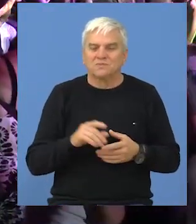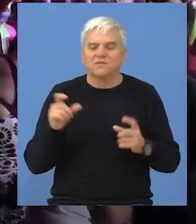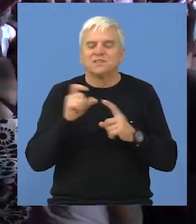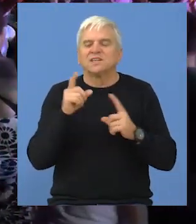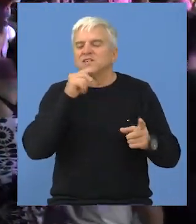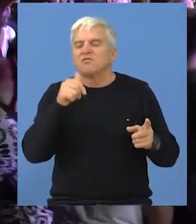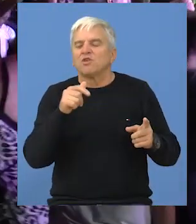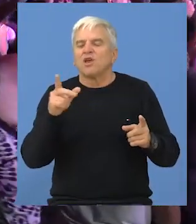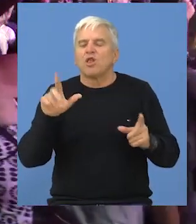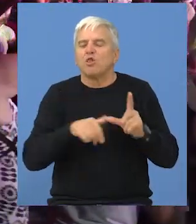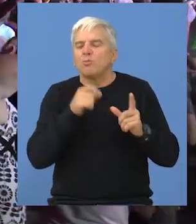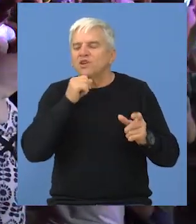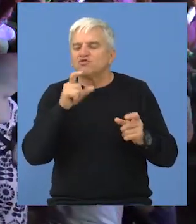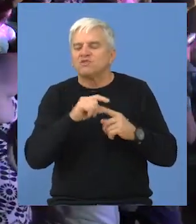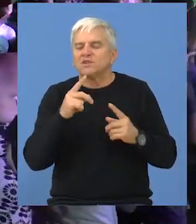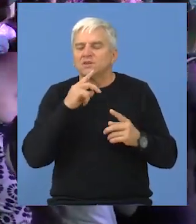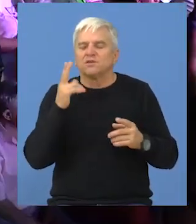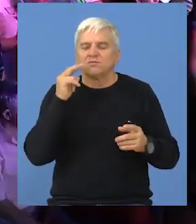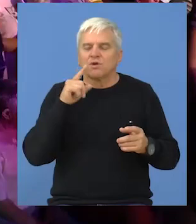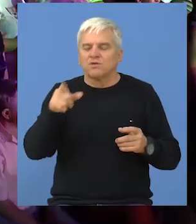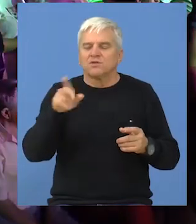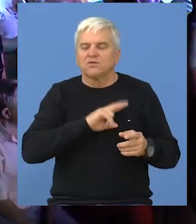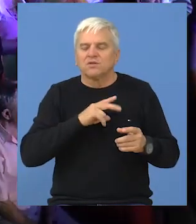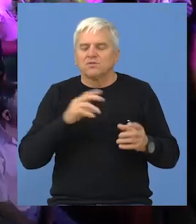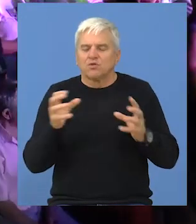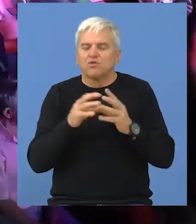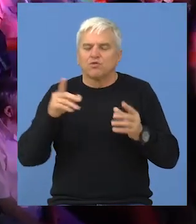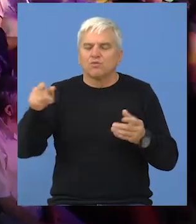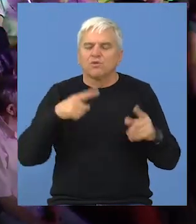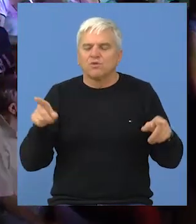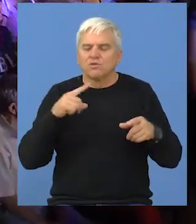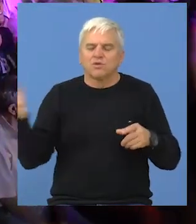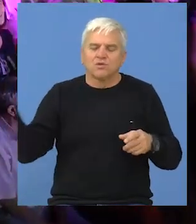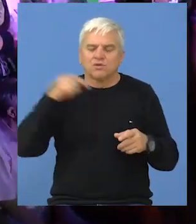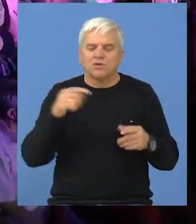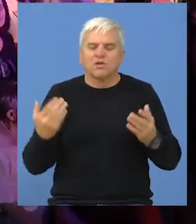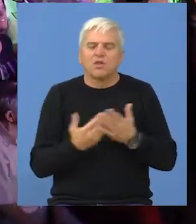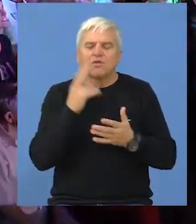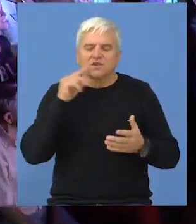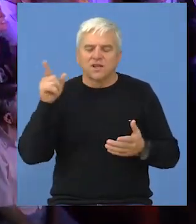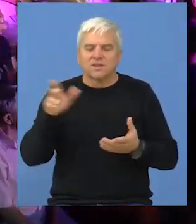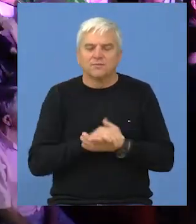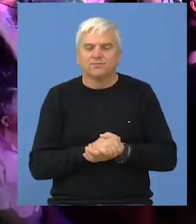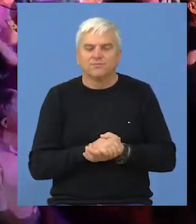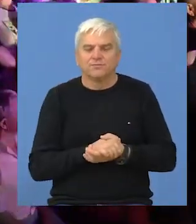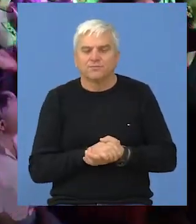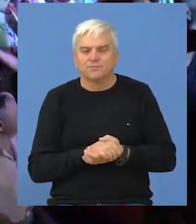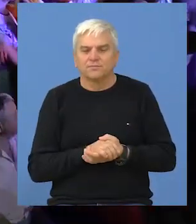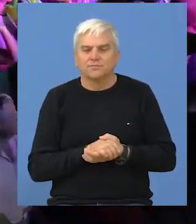Savo i Ljubiša, momice koji imaju svoj band i dolaze iz Novog Sada.